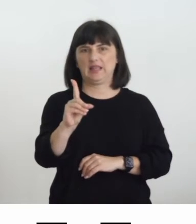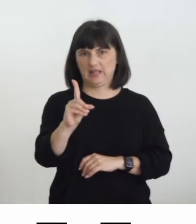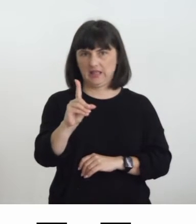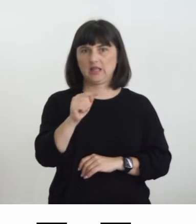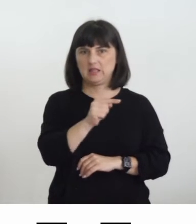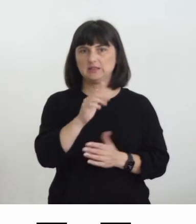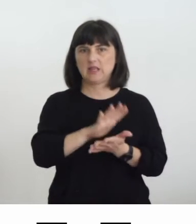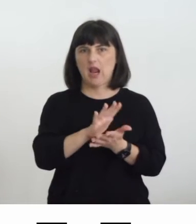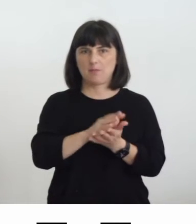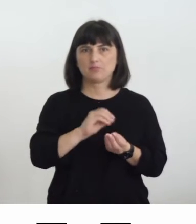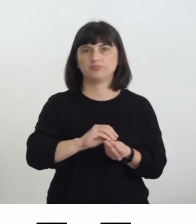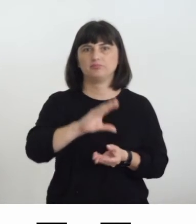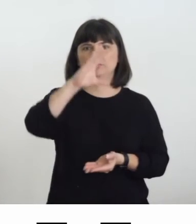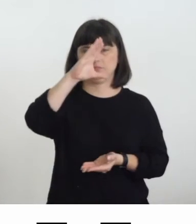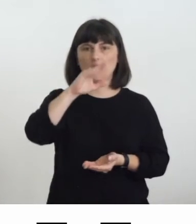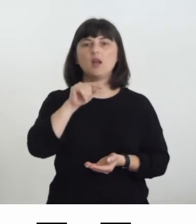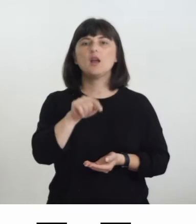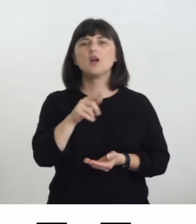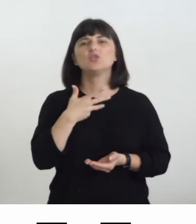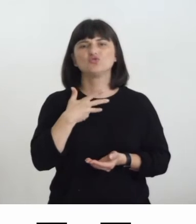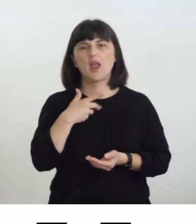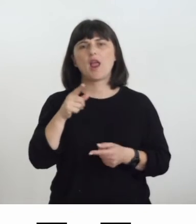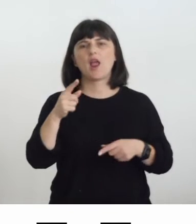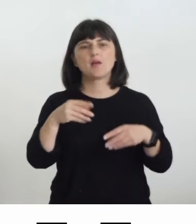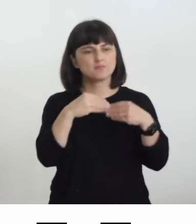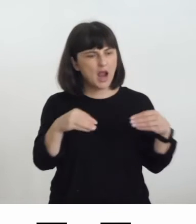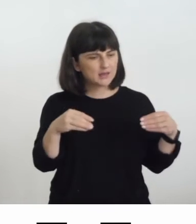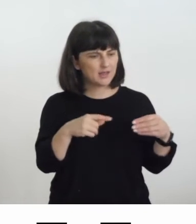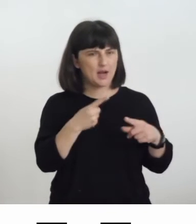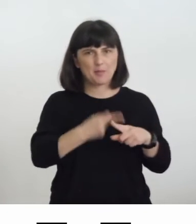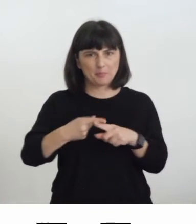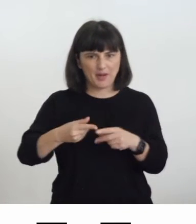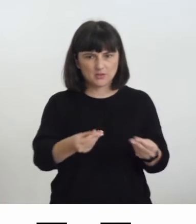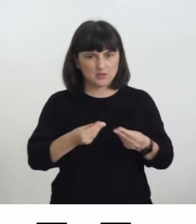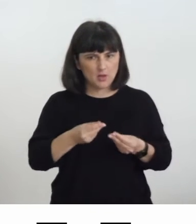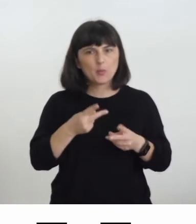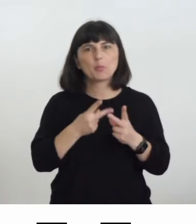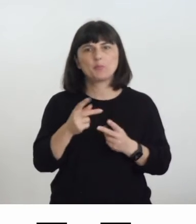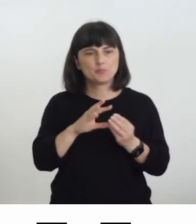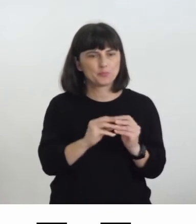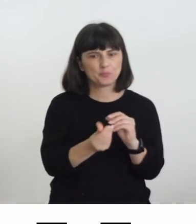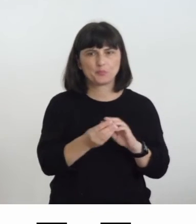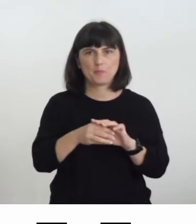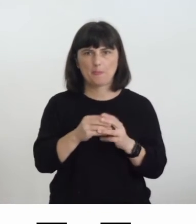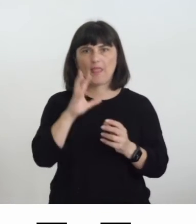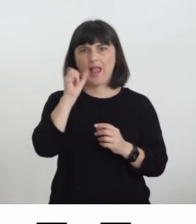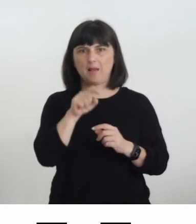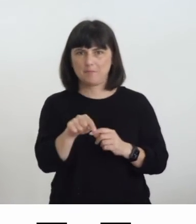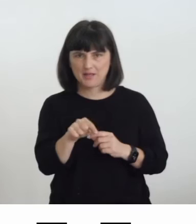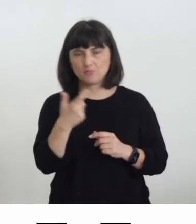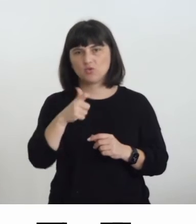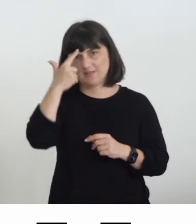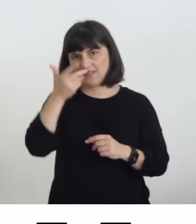ci sono anche i campioni dei materiali per apprezzarne la temperatura perché voi sapete che le stampe 3D sono comunque